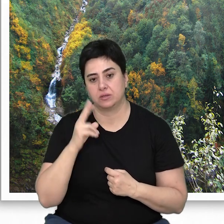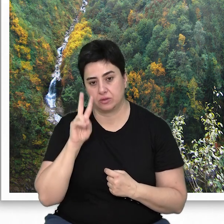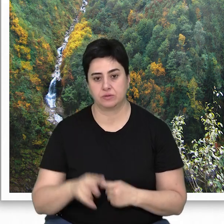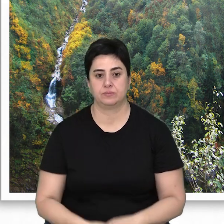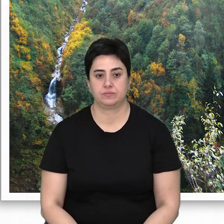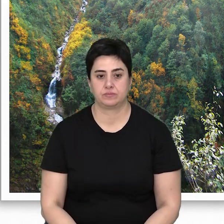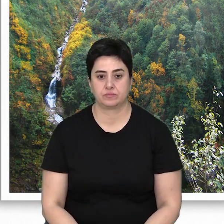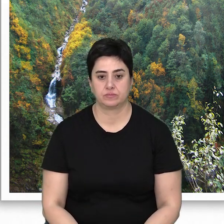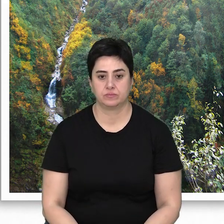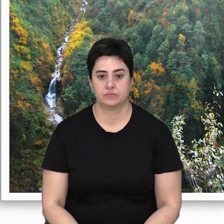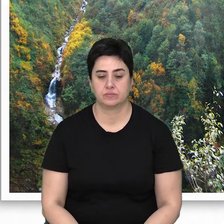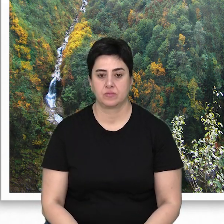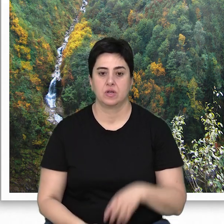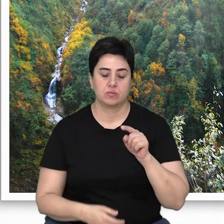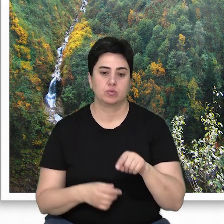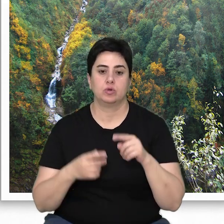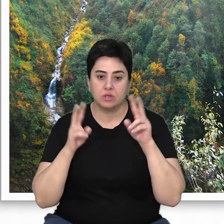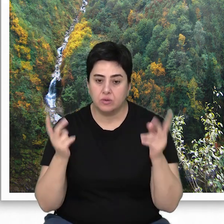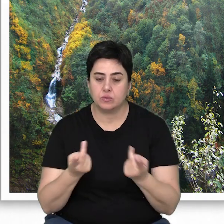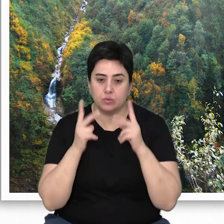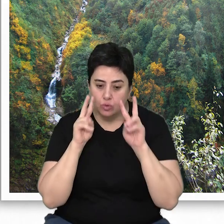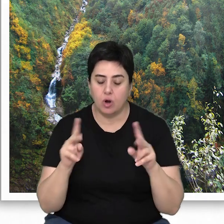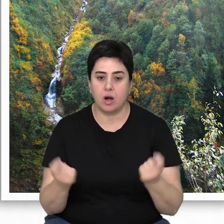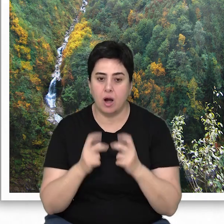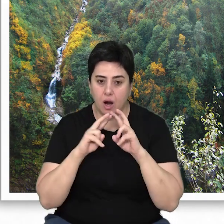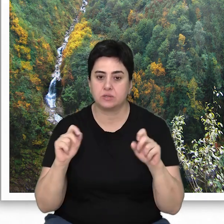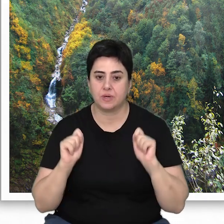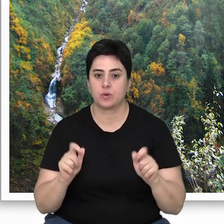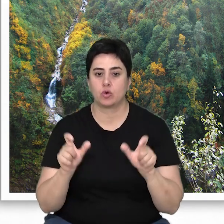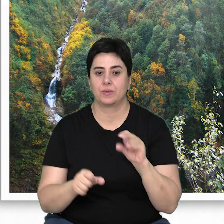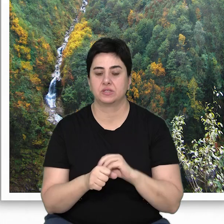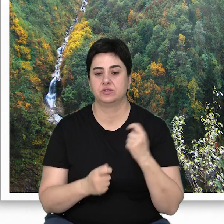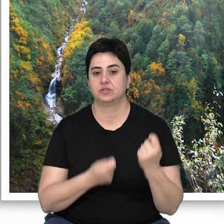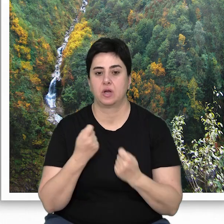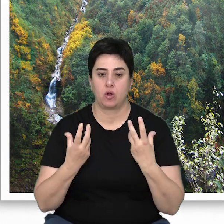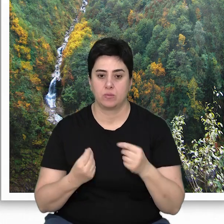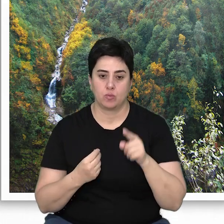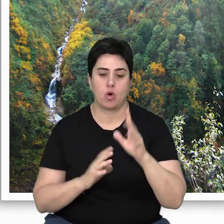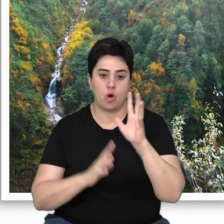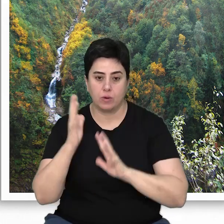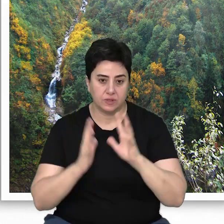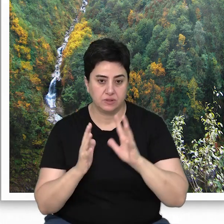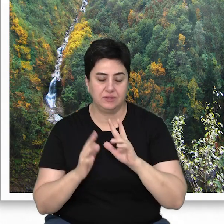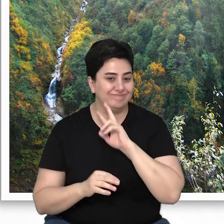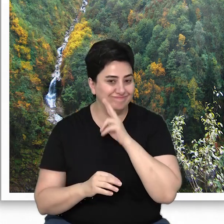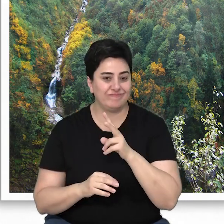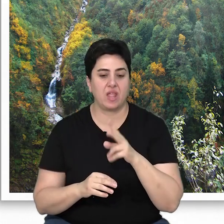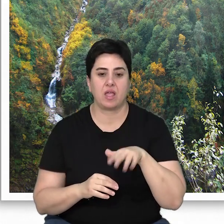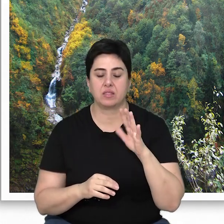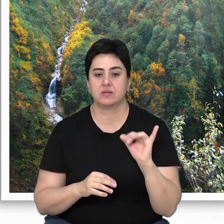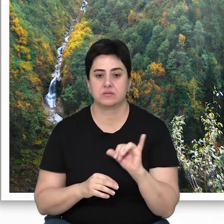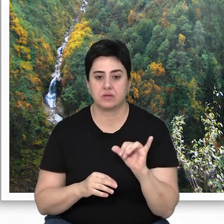olarak görülebilir. Bu uğruna bunca araştırmalar yapılıp korunmaları için çaba harcanan bu ormanlar, ne